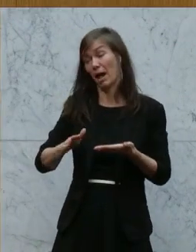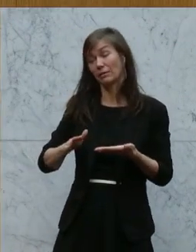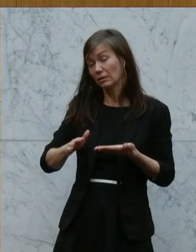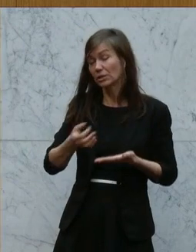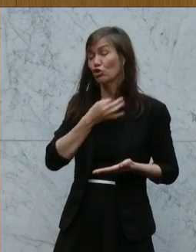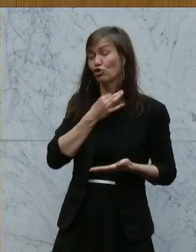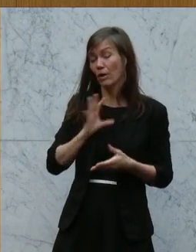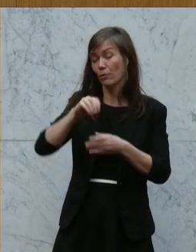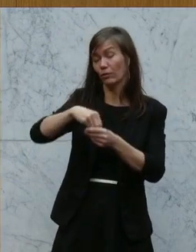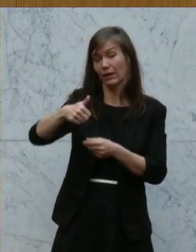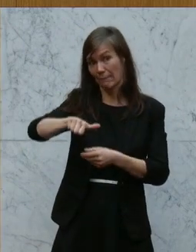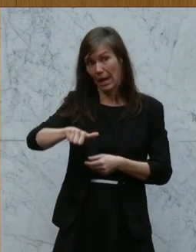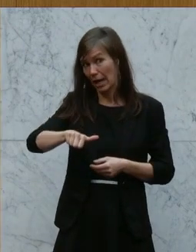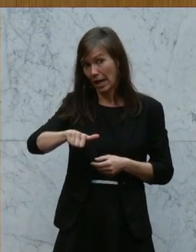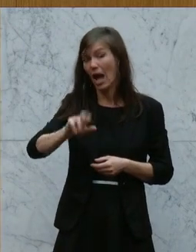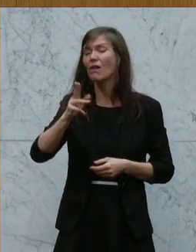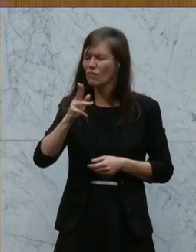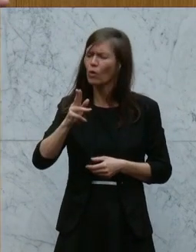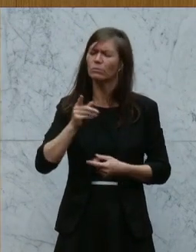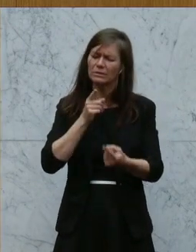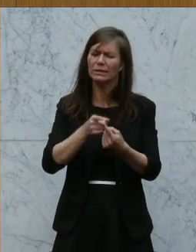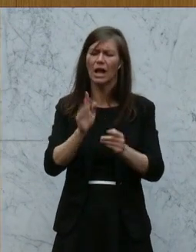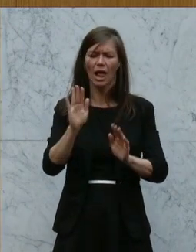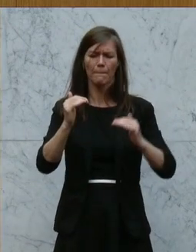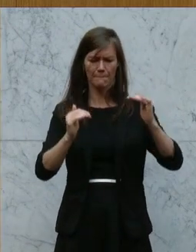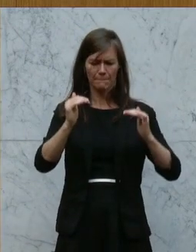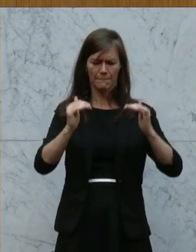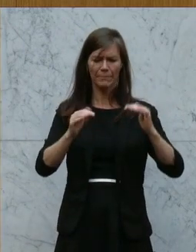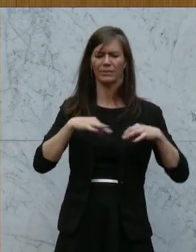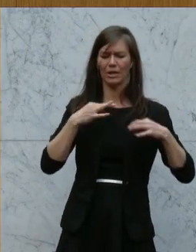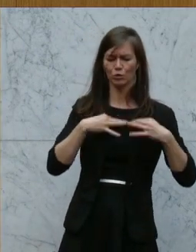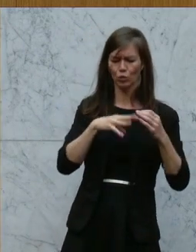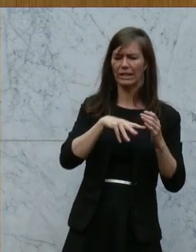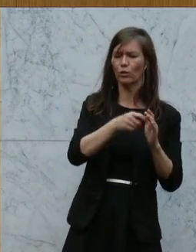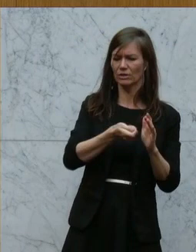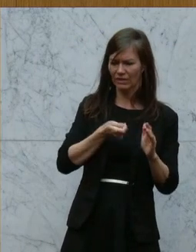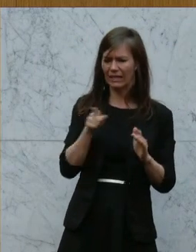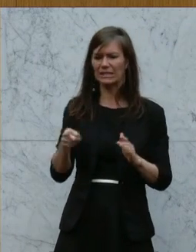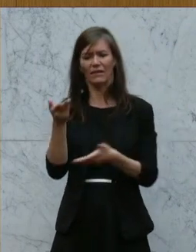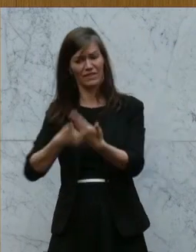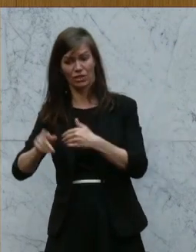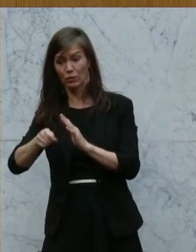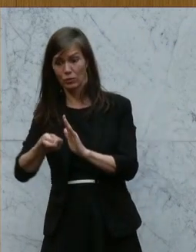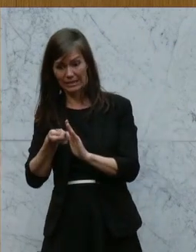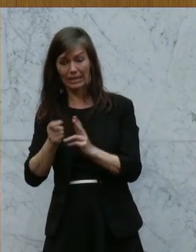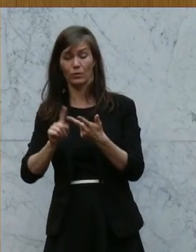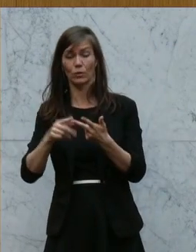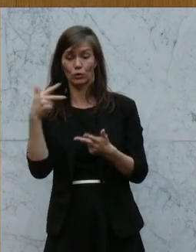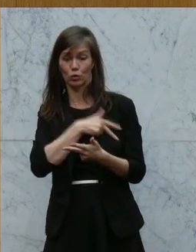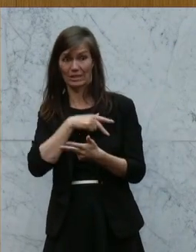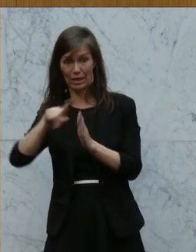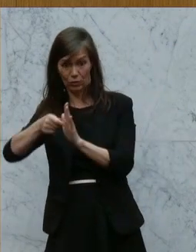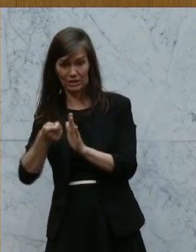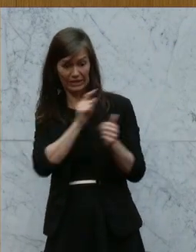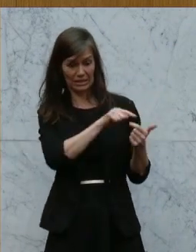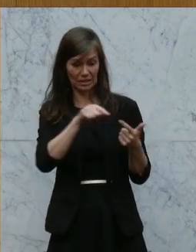Auge gehabt haben, die Balance zwischen gesundheitlichen Folgen, wirtschaftlichen Folgen und sozialen Folgen bis hin zur Frage